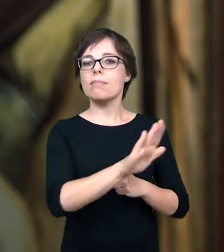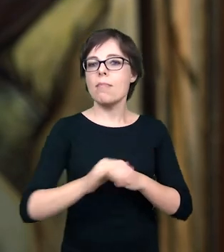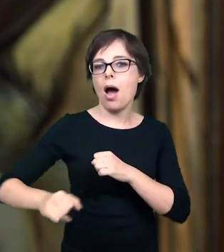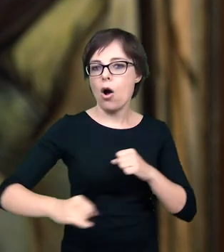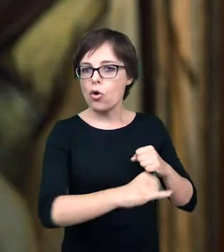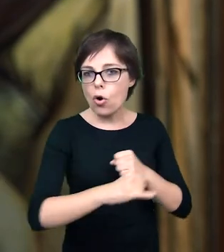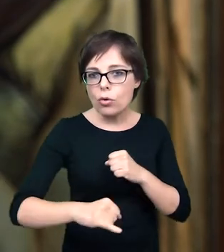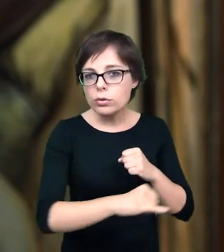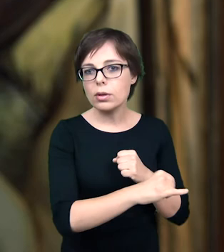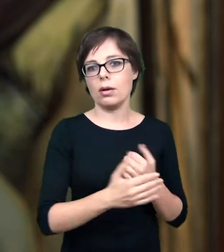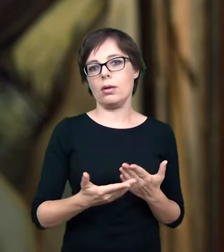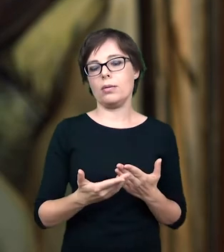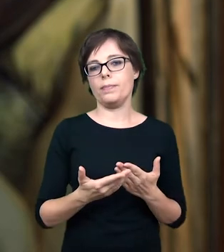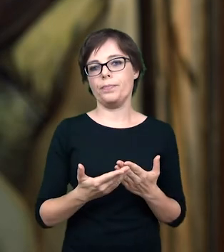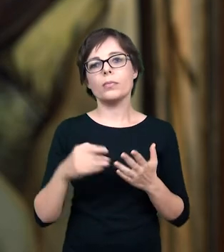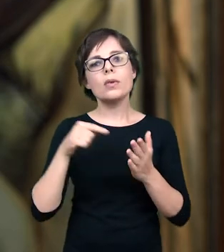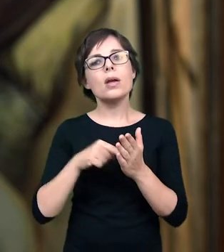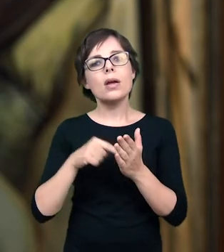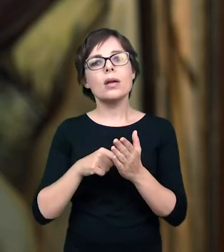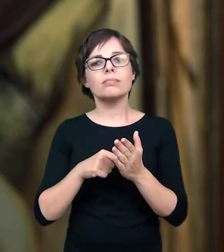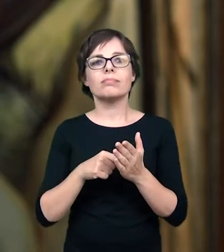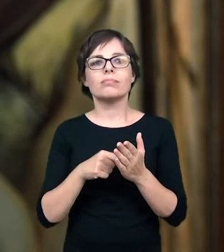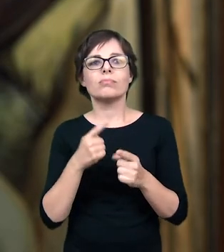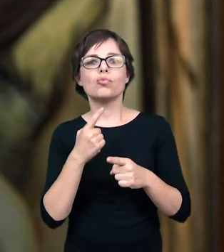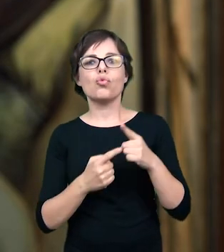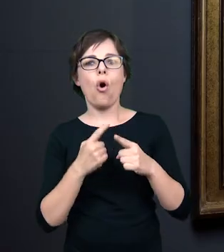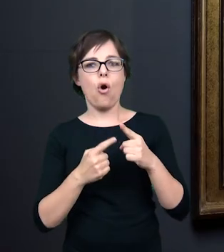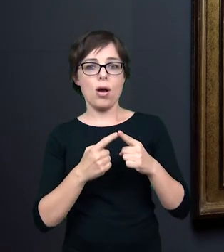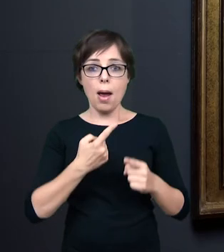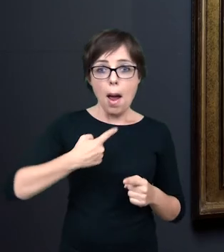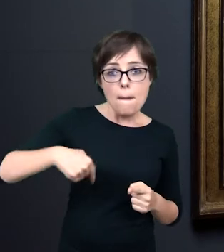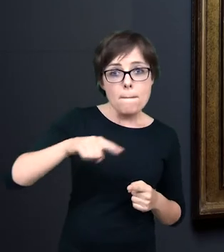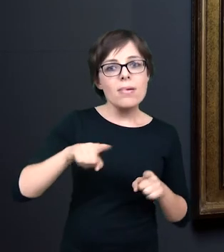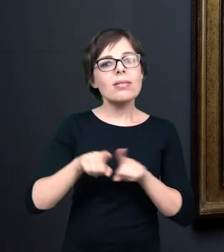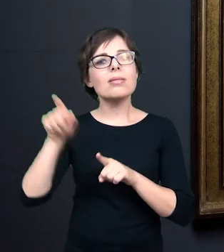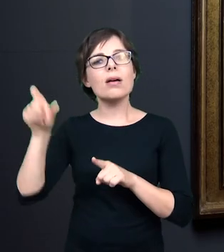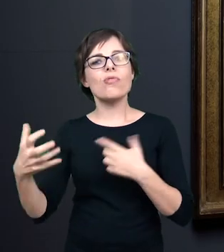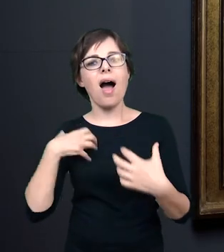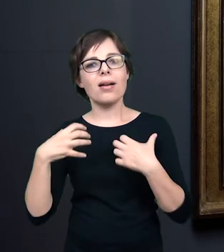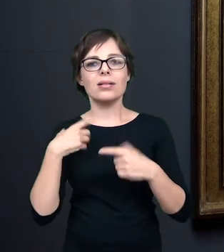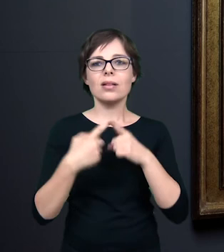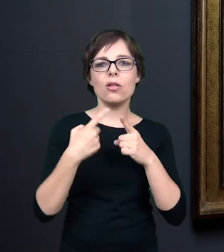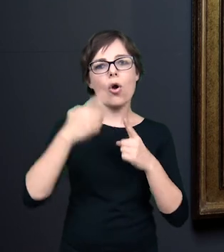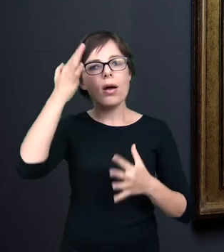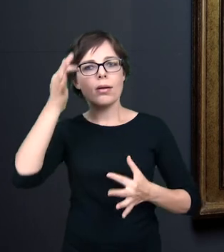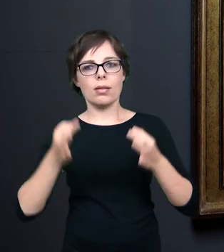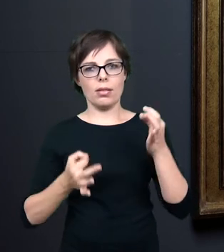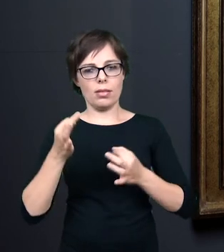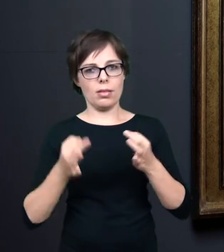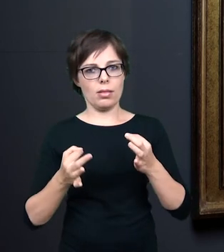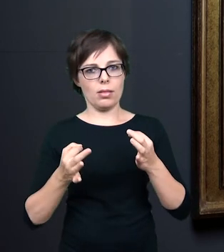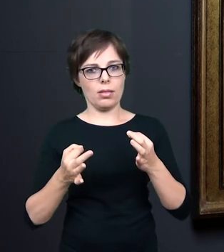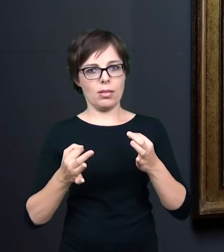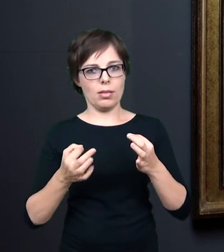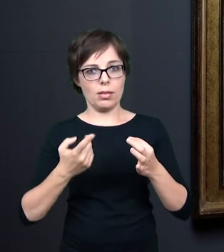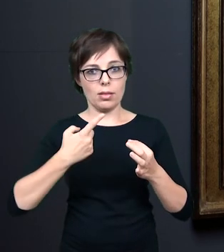to jest ten moment takiego wahania dla nas wszystkich, dla artysty też. Czy już przekraczam